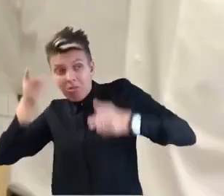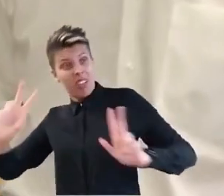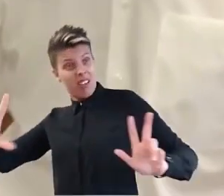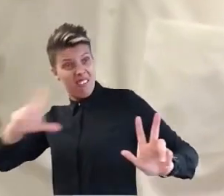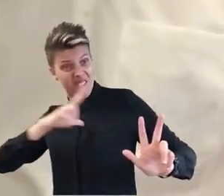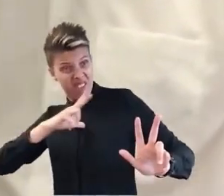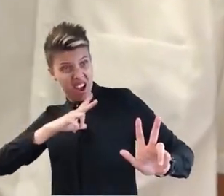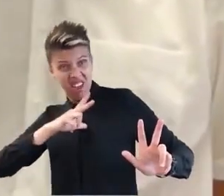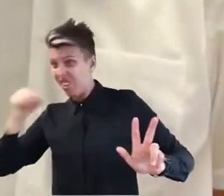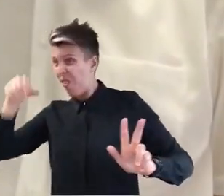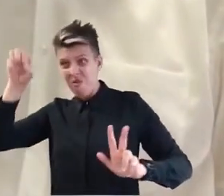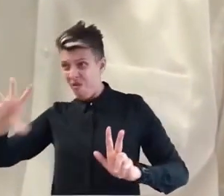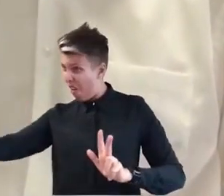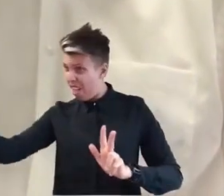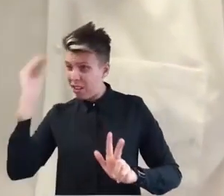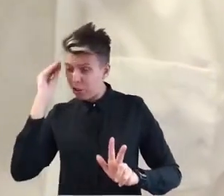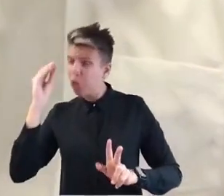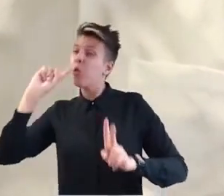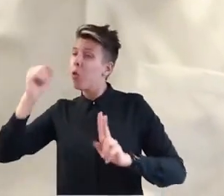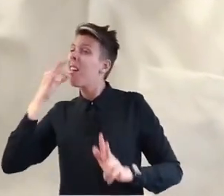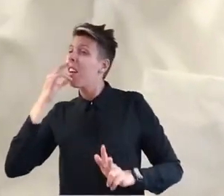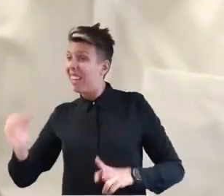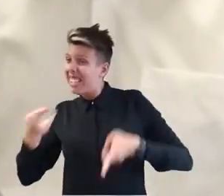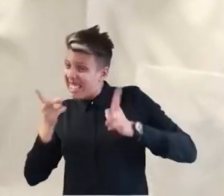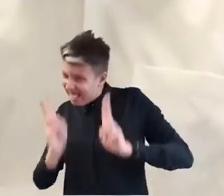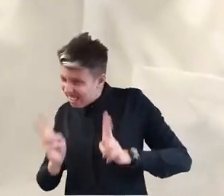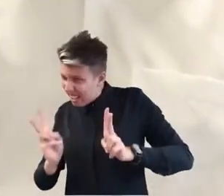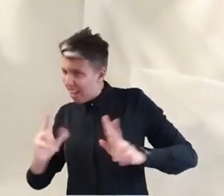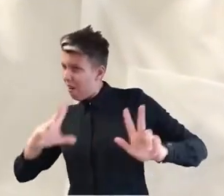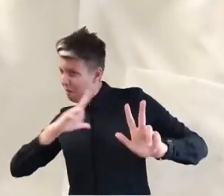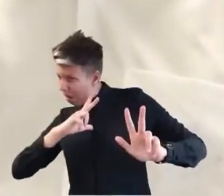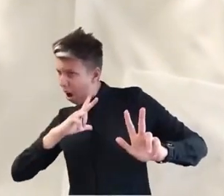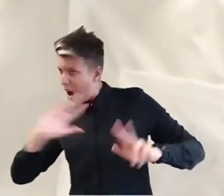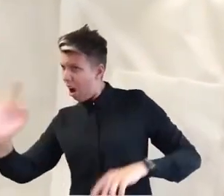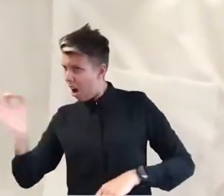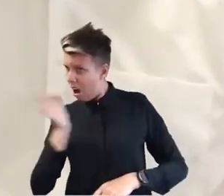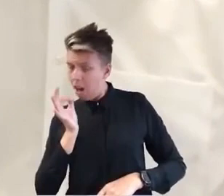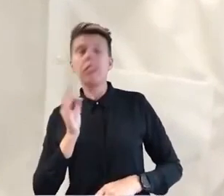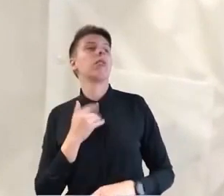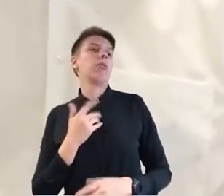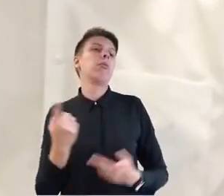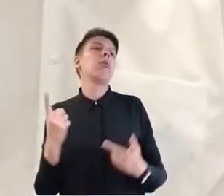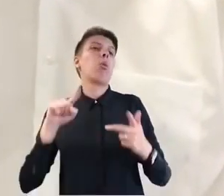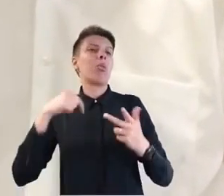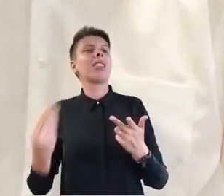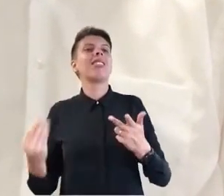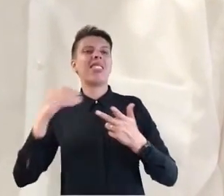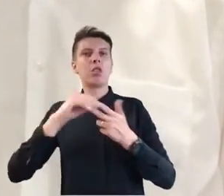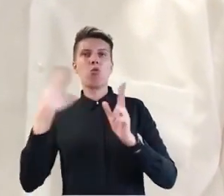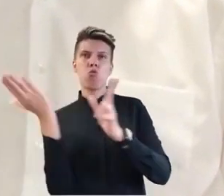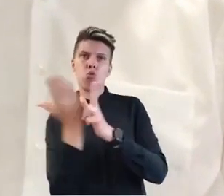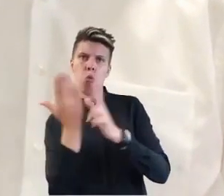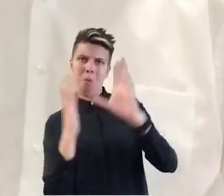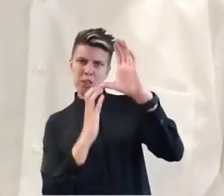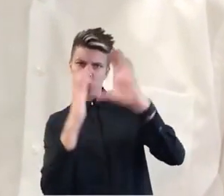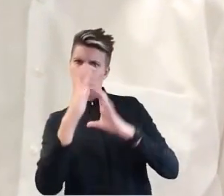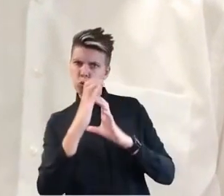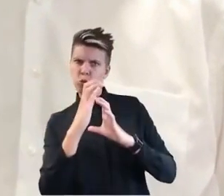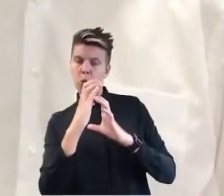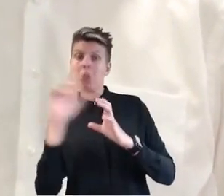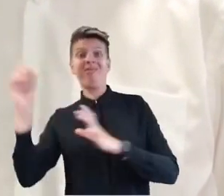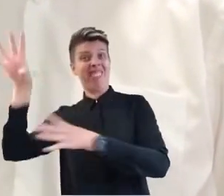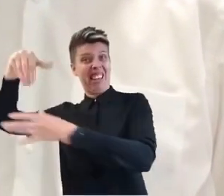keine Falschmeldung ist, sondern tatsächlich von der richtigen Stelle kommt. Und er hat ein Medium, ein Dokumentationssystem, wo er die Inhalte